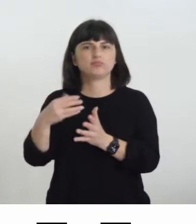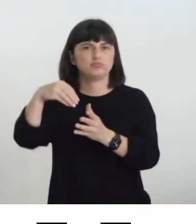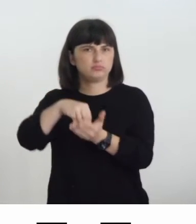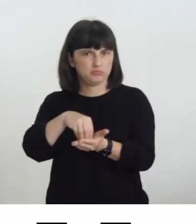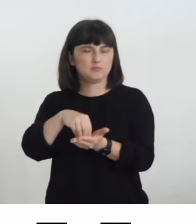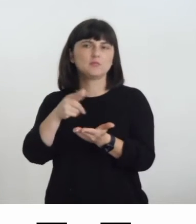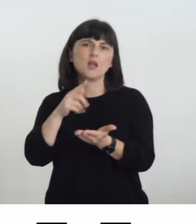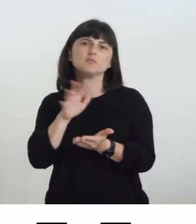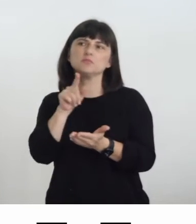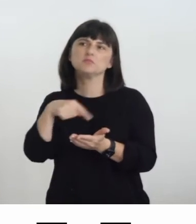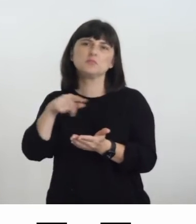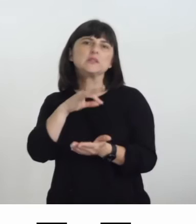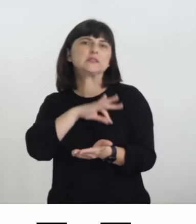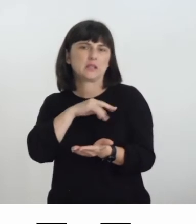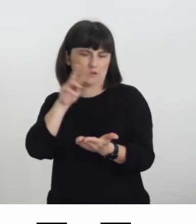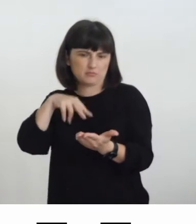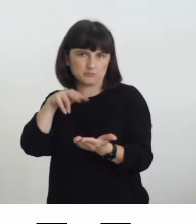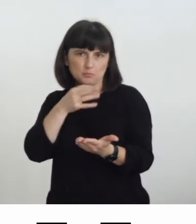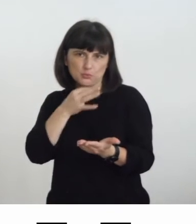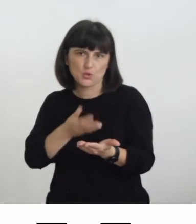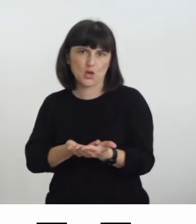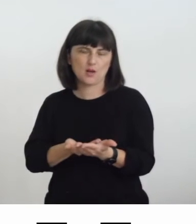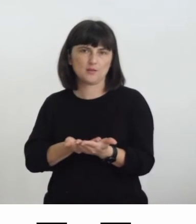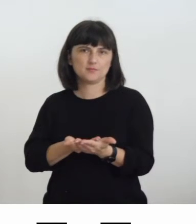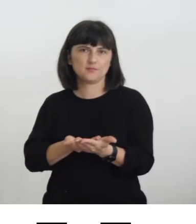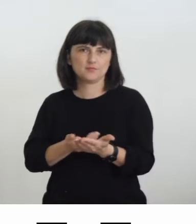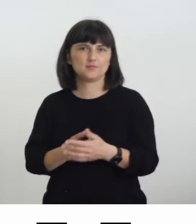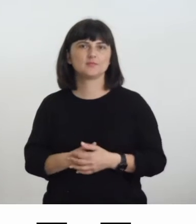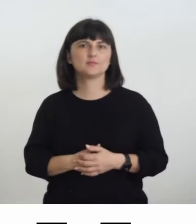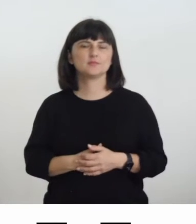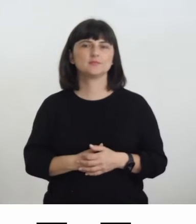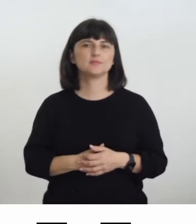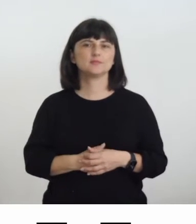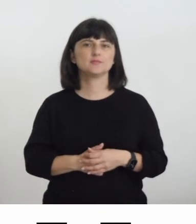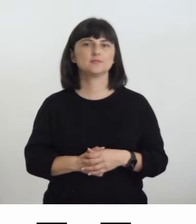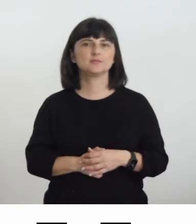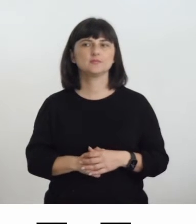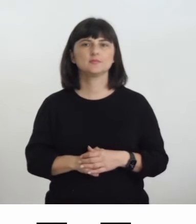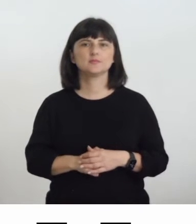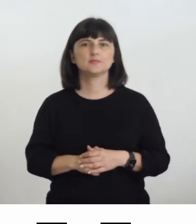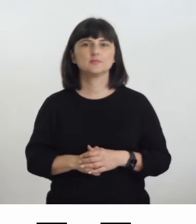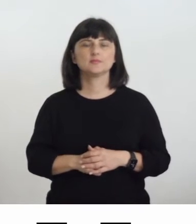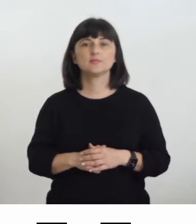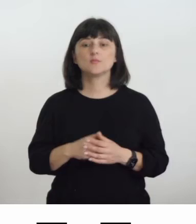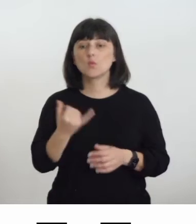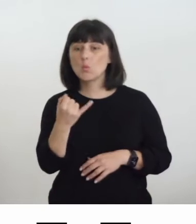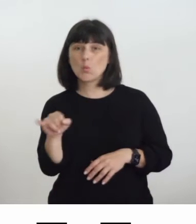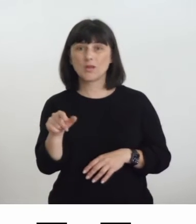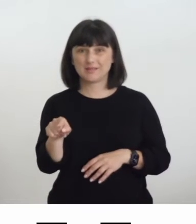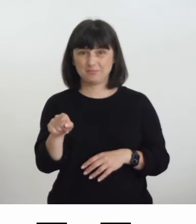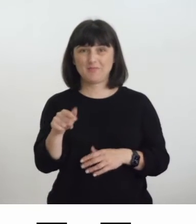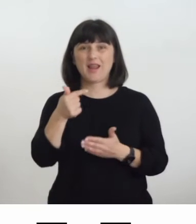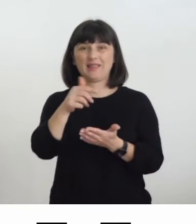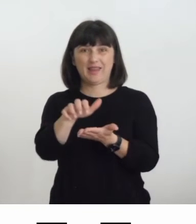possa essere una lettura interessante per chi è dedicato al tema. E presento l'ultima invece tese che